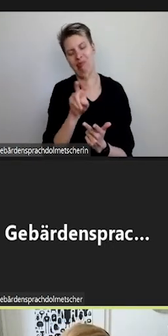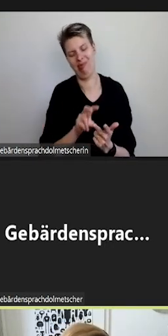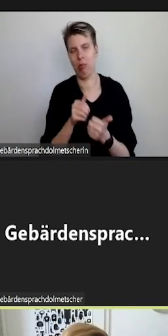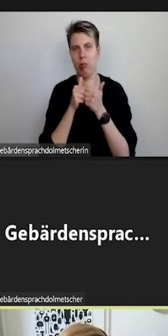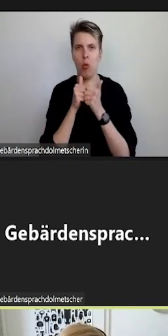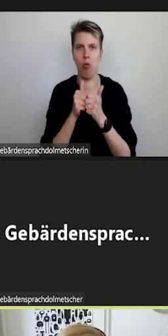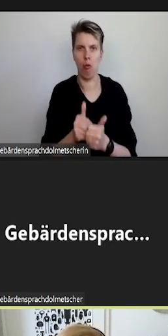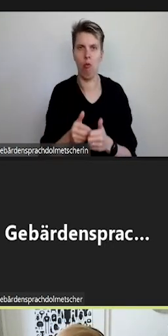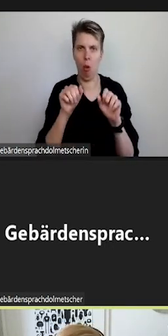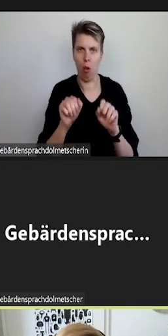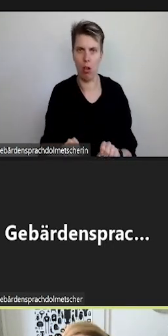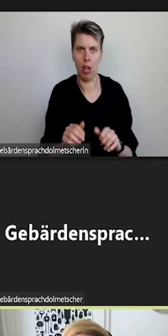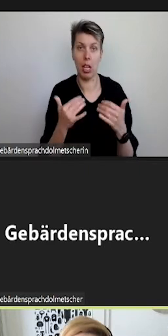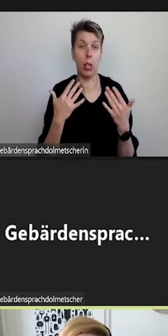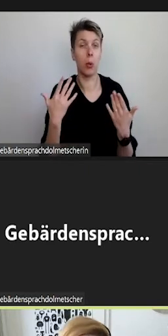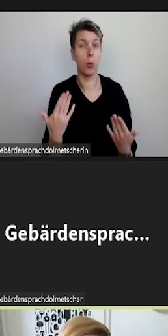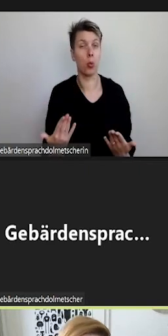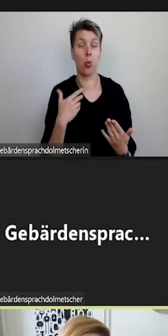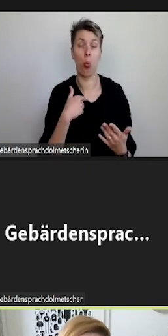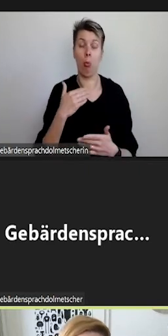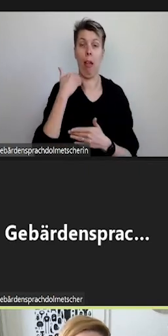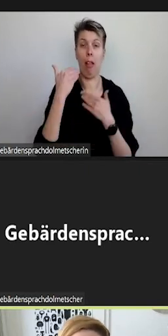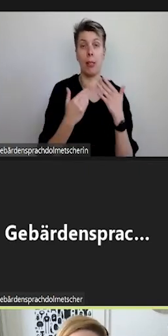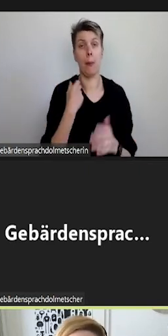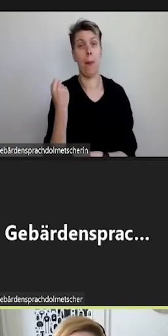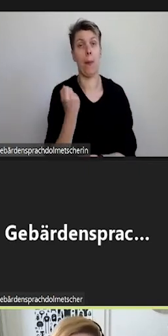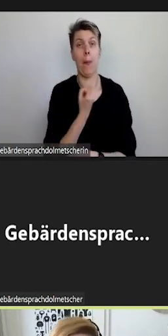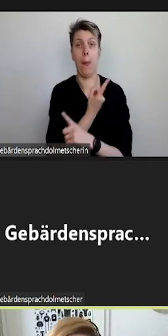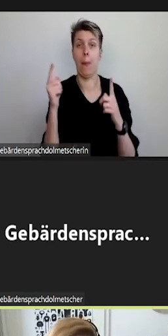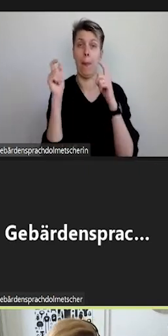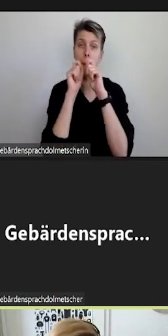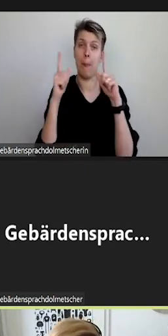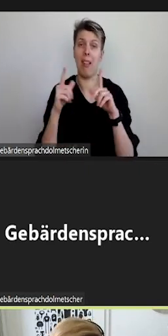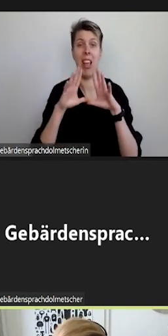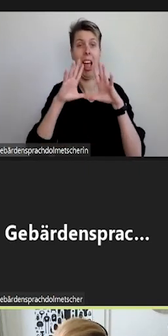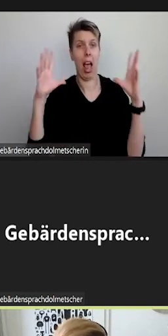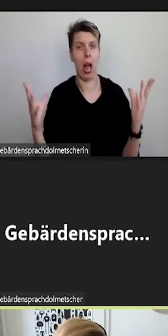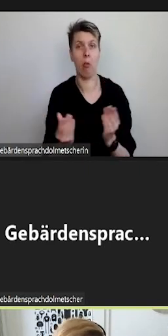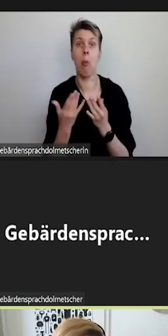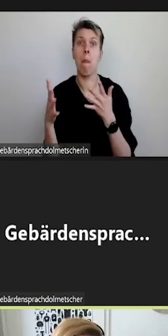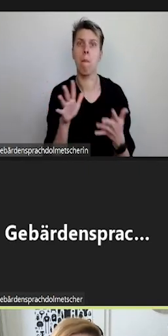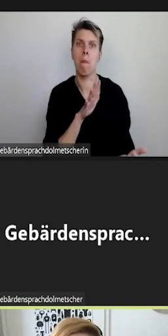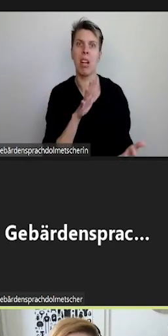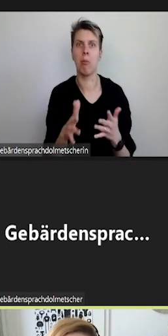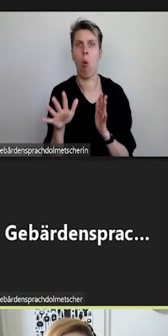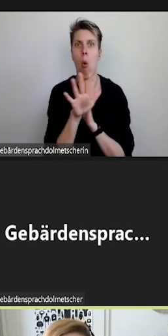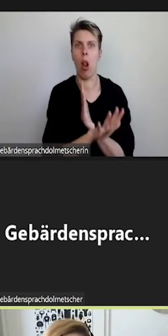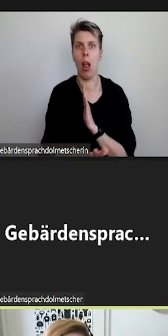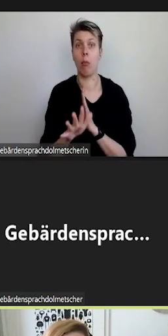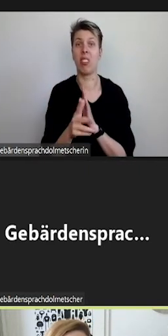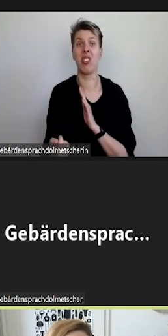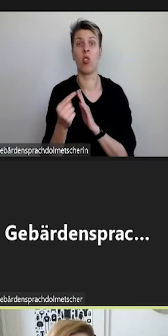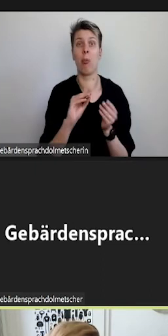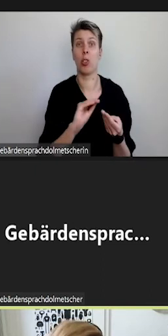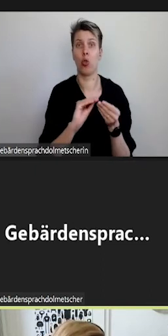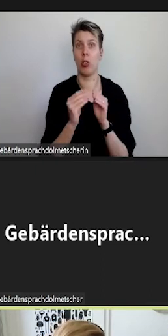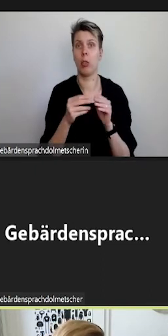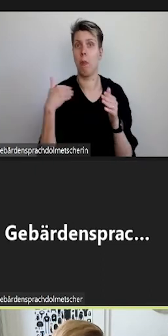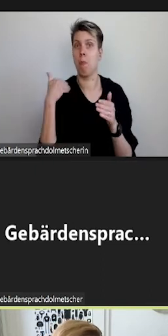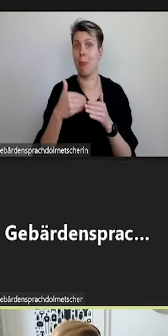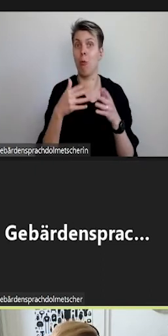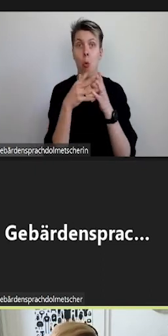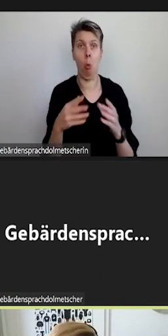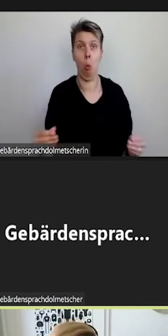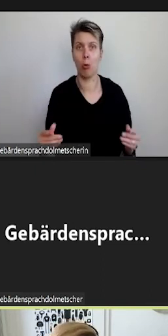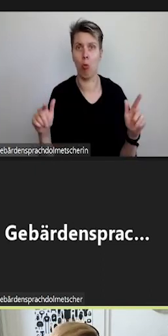Das klingt jetzt allumfassend. Ich muss aber sagen, wir haben nach wie vor Leerstellen und Schwierigkeiten beim Lageplan, wofür wir einfach noch keine Lösungen haben.